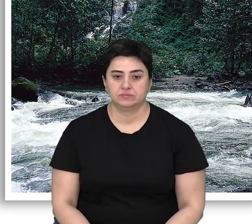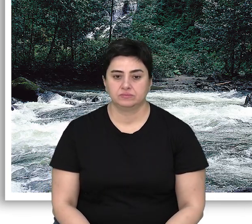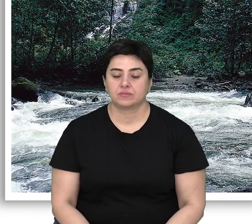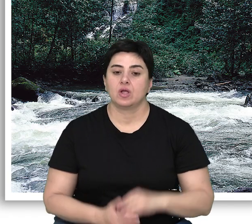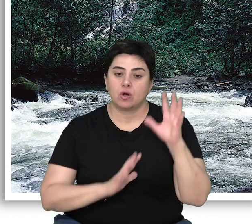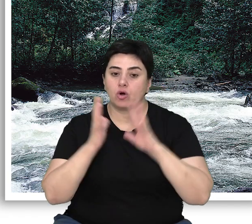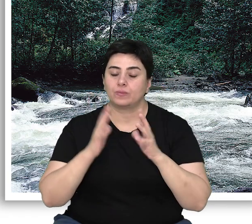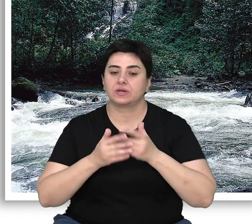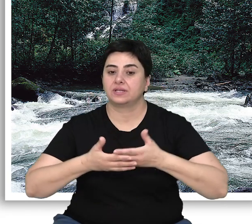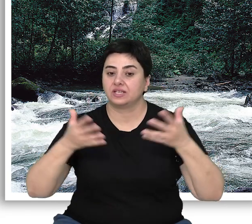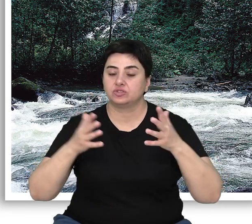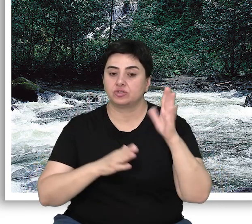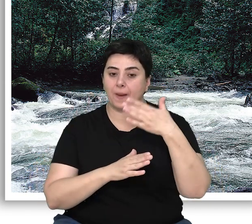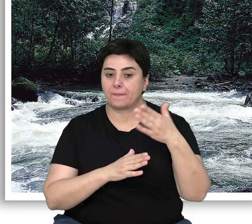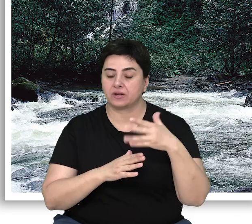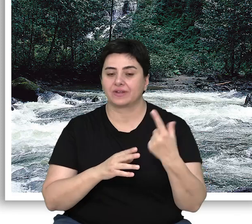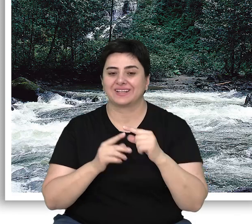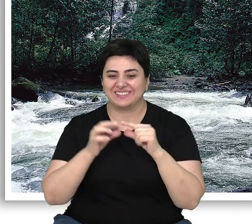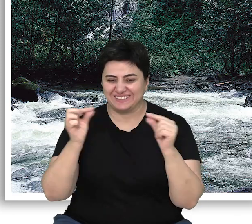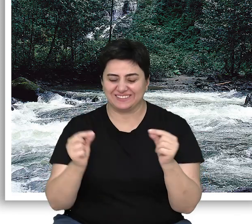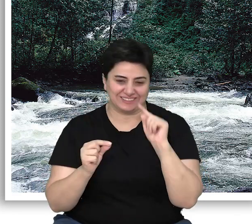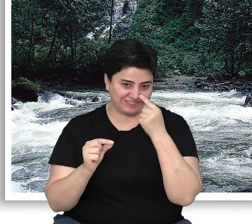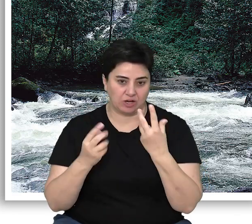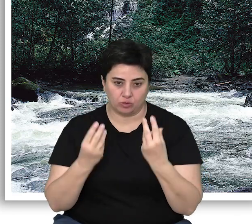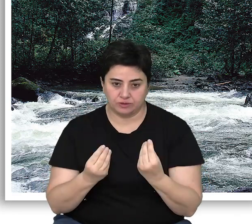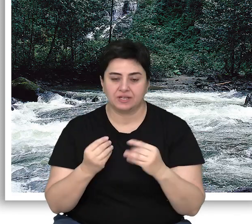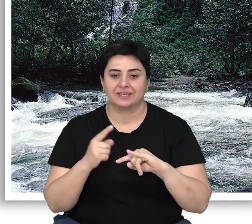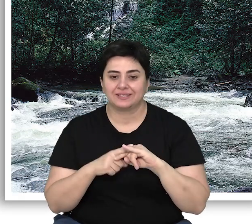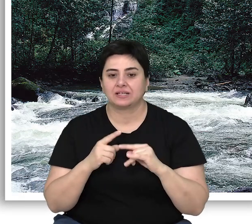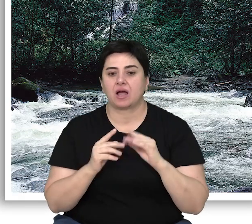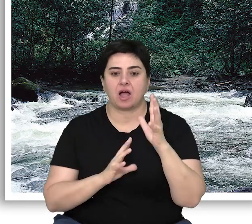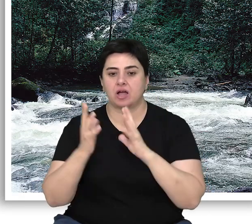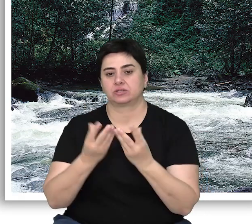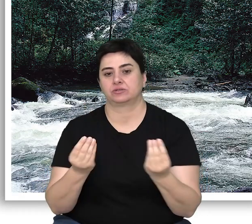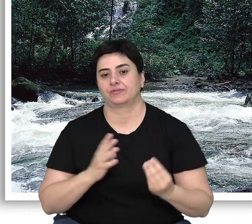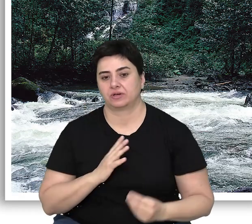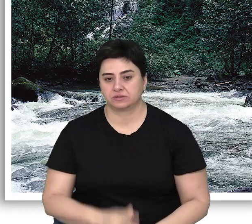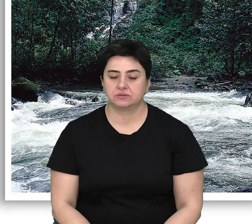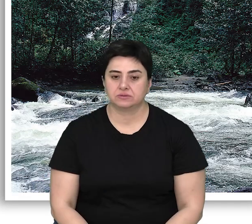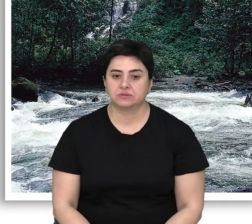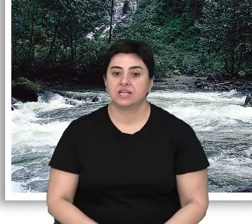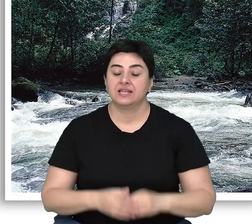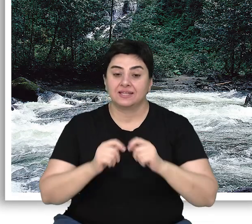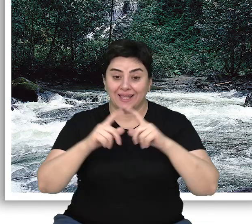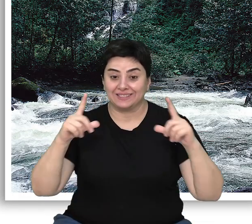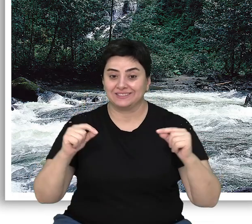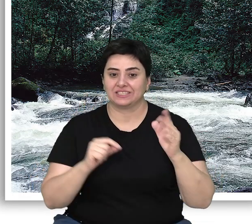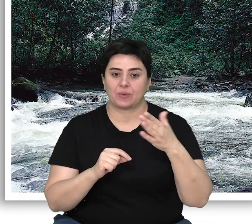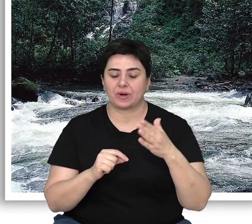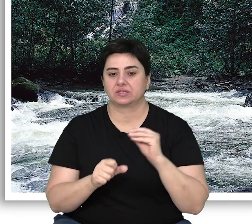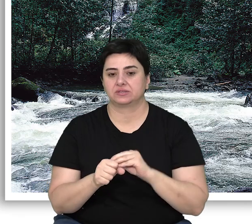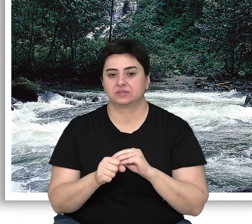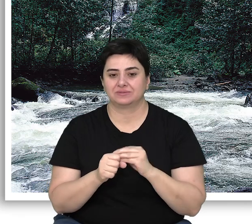Ormanlar geniş yapraklı ve iğne yapraklı, ibireli ağaçlardan oluşur. Geniş yapraklı ağaçların